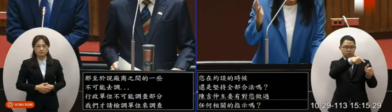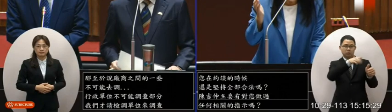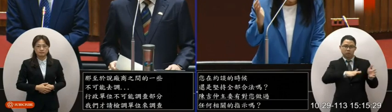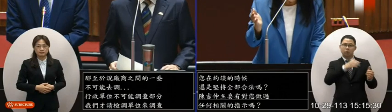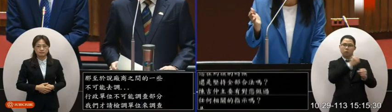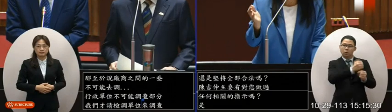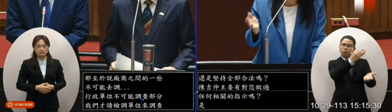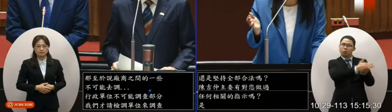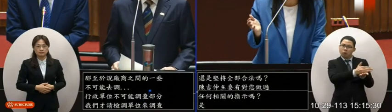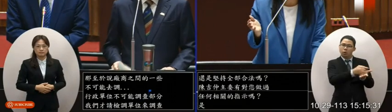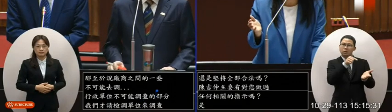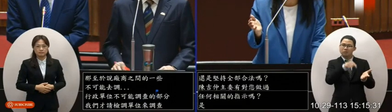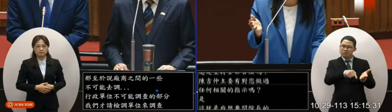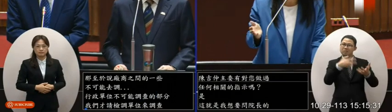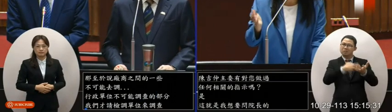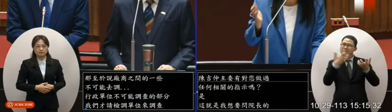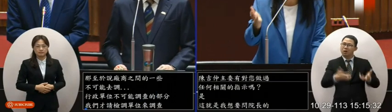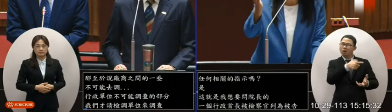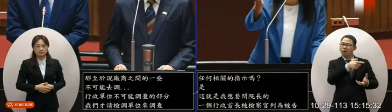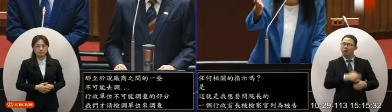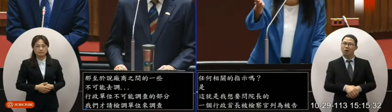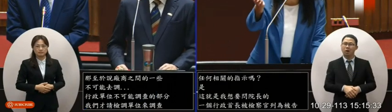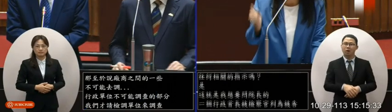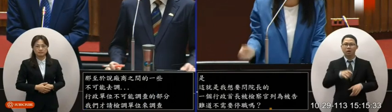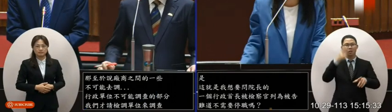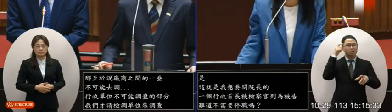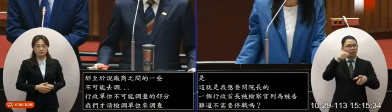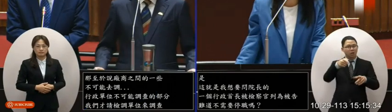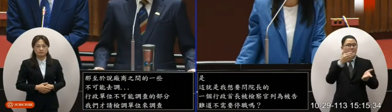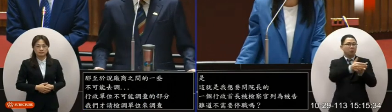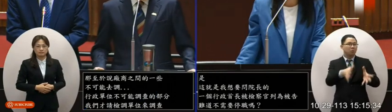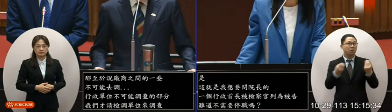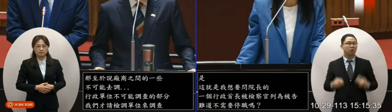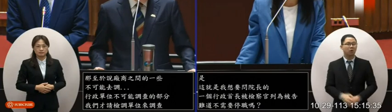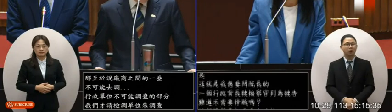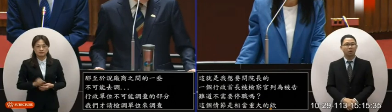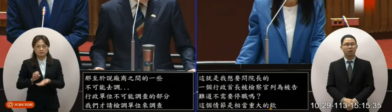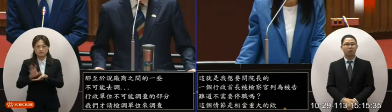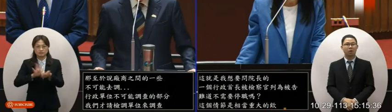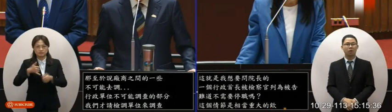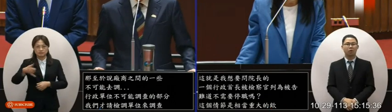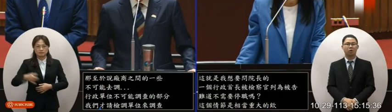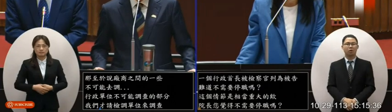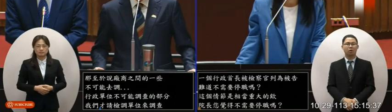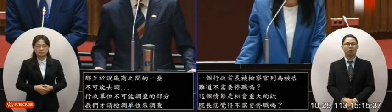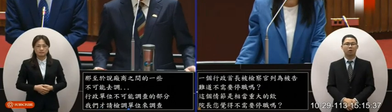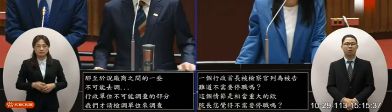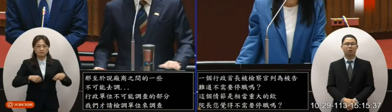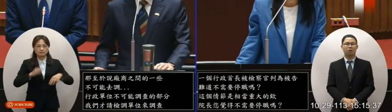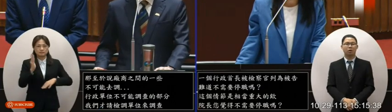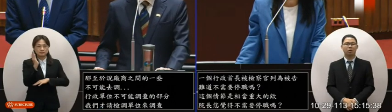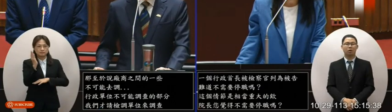這個情節是相當重大的耶院長您覺得不需要停職嗎報告委員行政